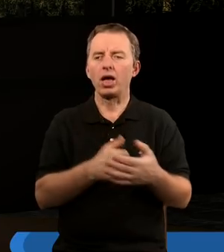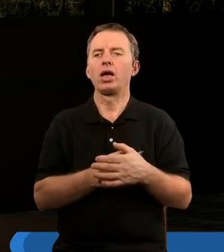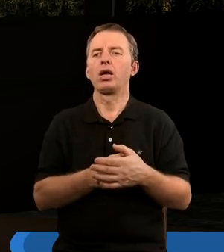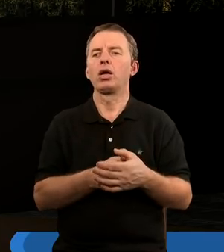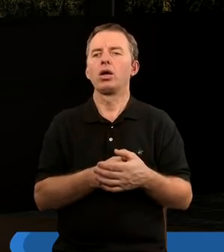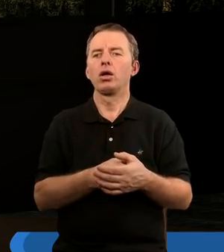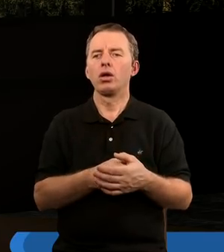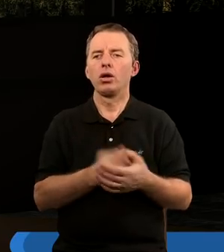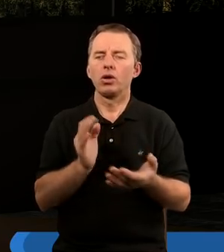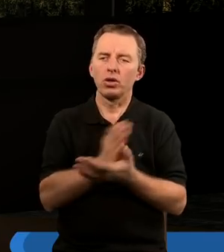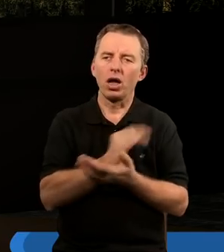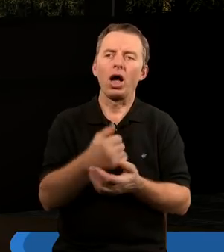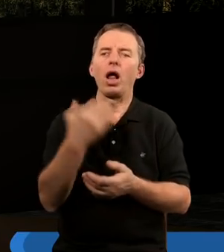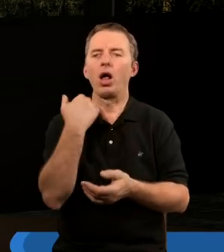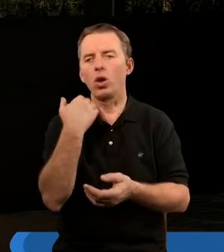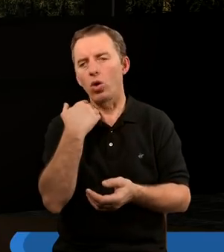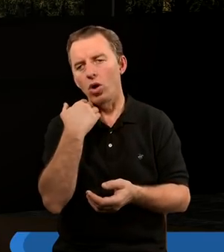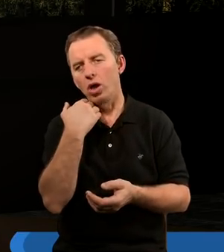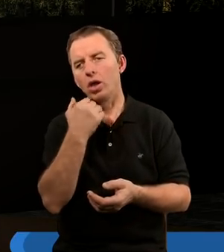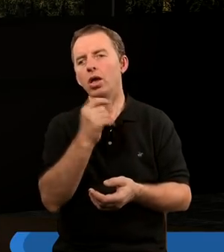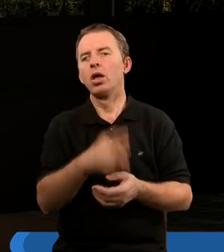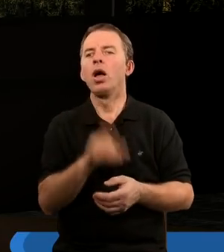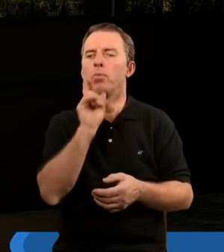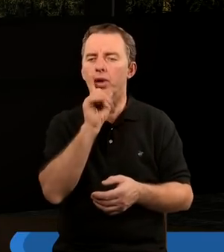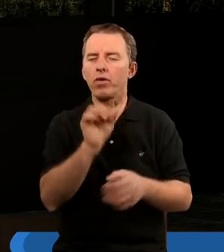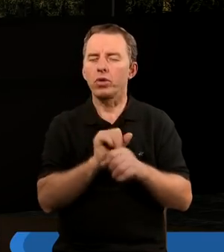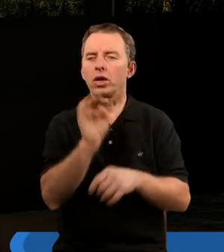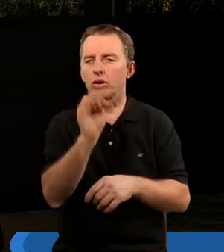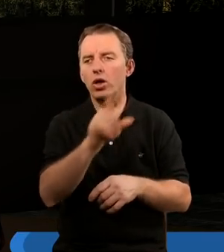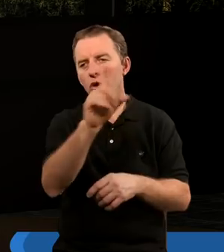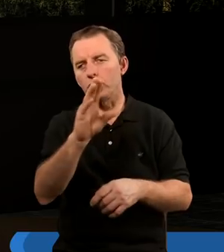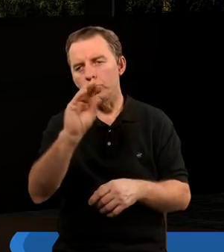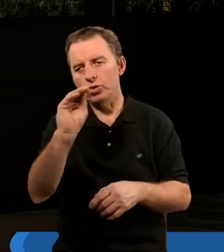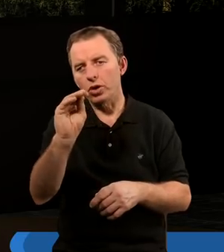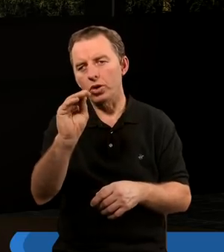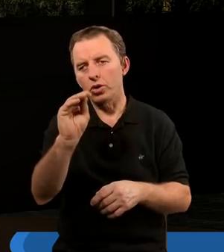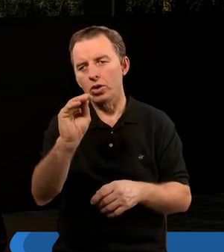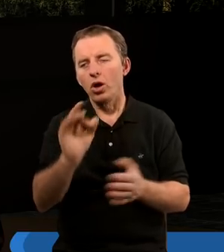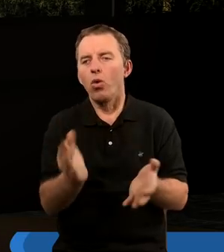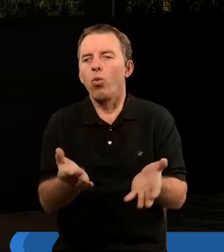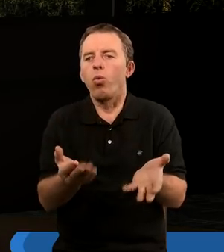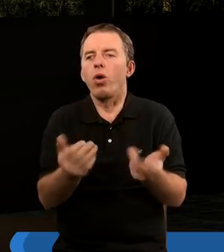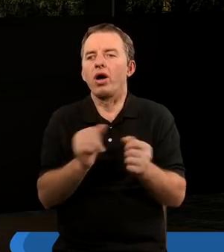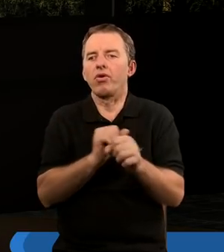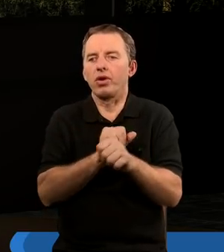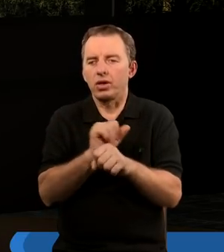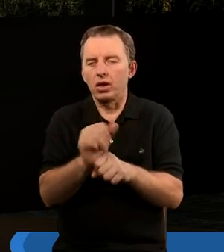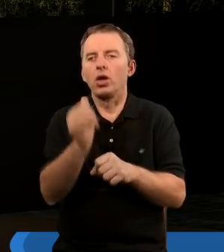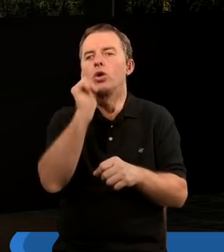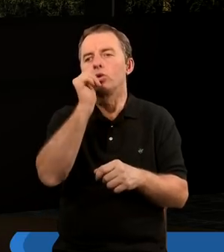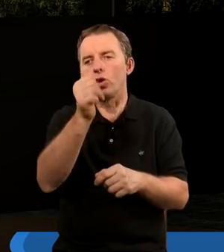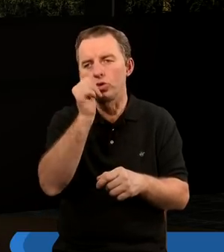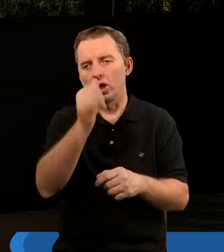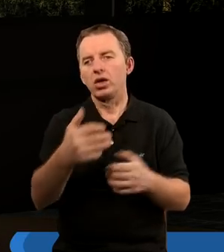no niech to będzie na przykład alkohol albo coś w tym stylu, ale prawda jest też taka, że łatwo jest w takim